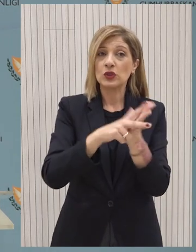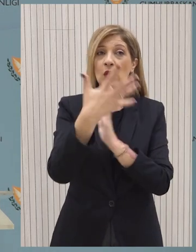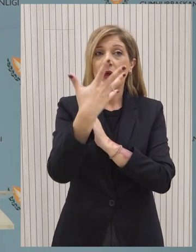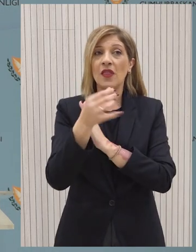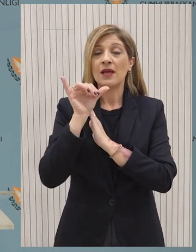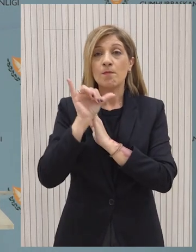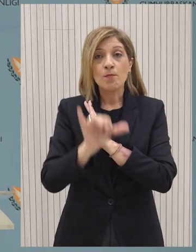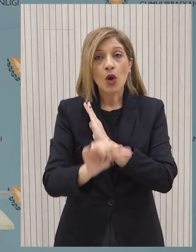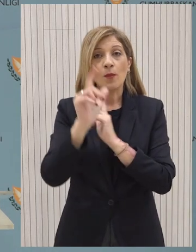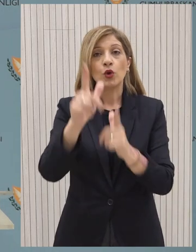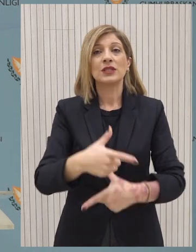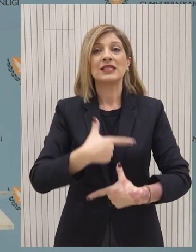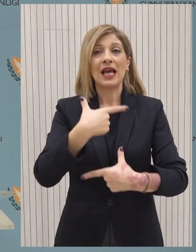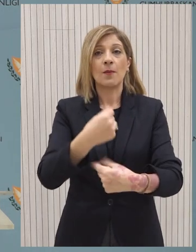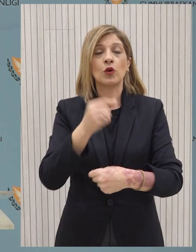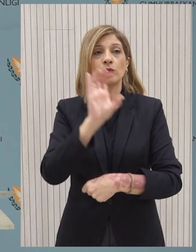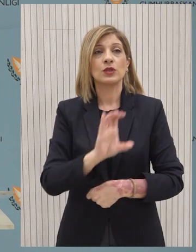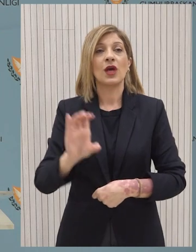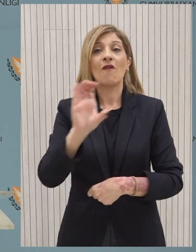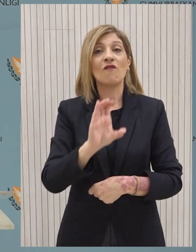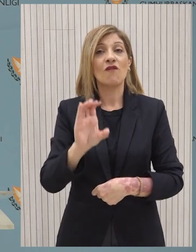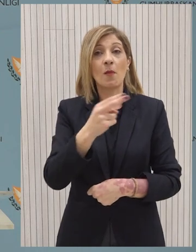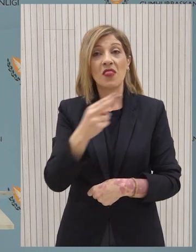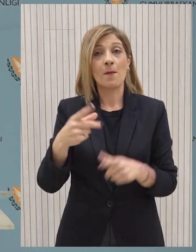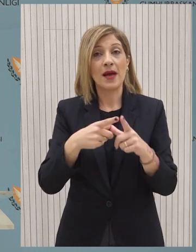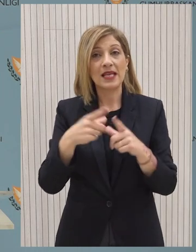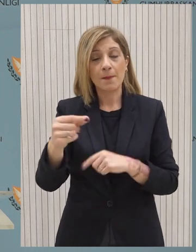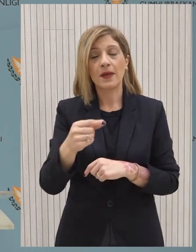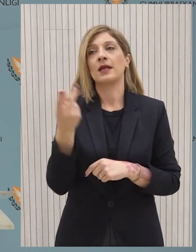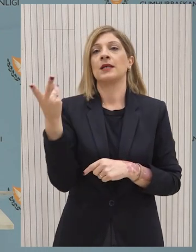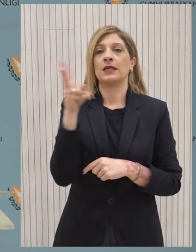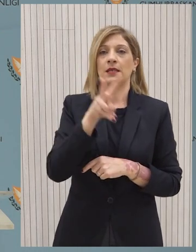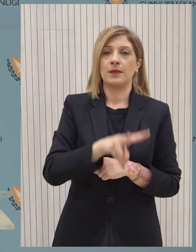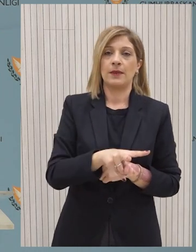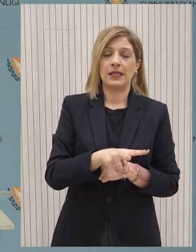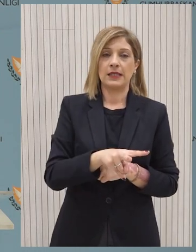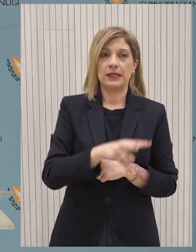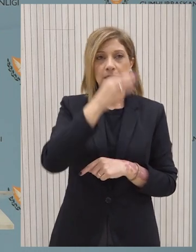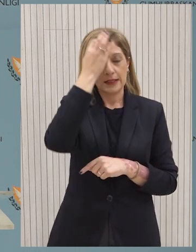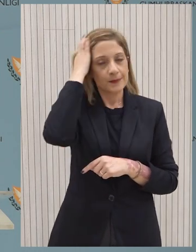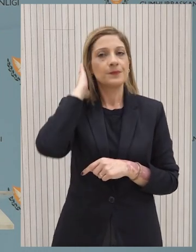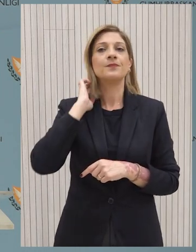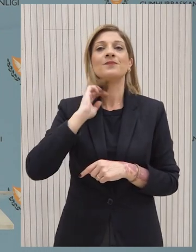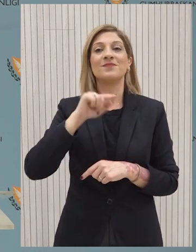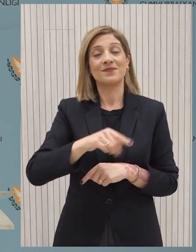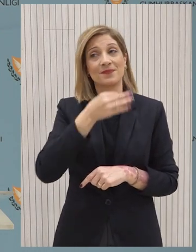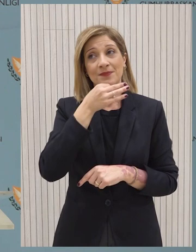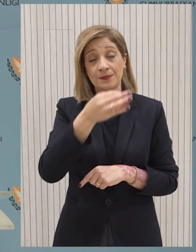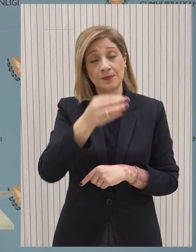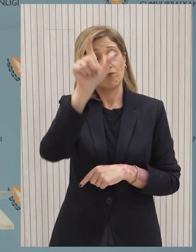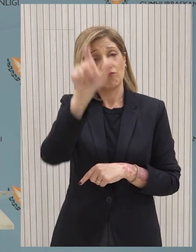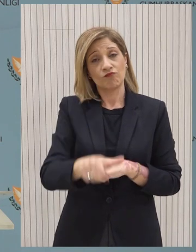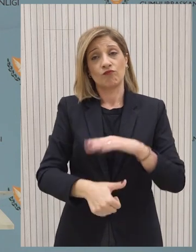Αυτό το οποίο έχουμε αναφέρει επανελημμένα και είναι ένα από τα ζητήματα που και ο ίδιος ο Πρόεδρος της Δημοκρατίας έχει μεταφέρει και στα ΕΕ είναι ότι